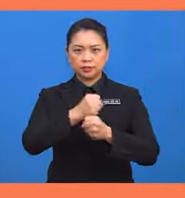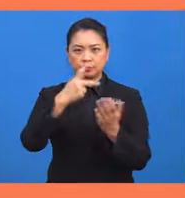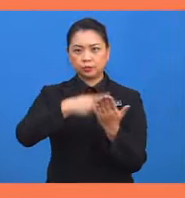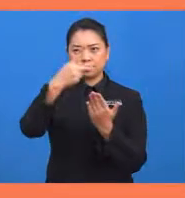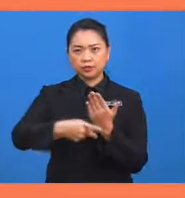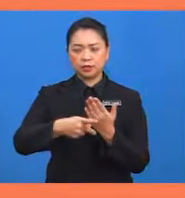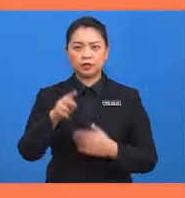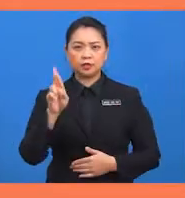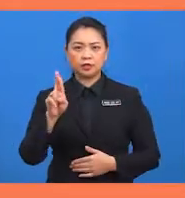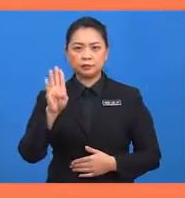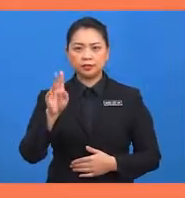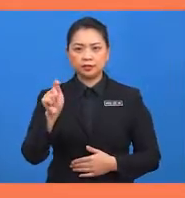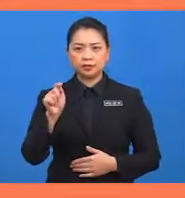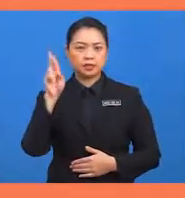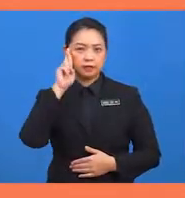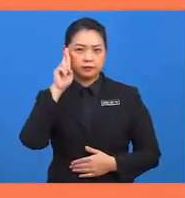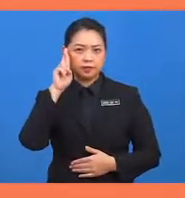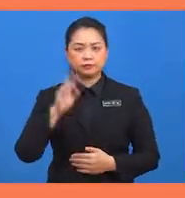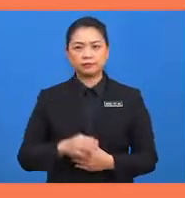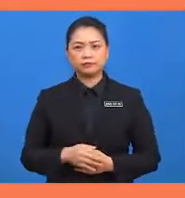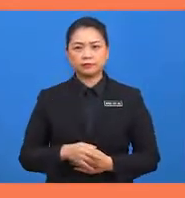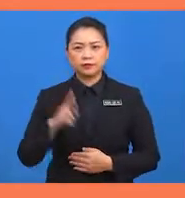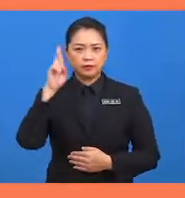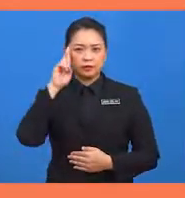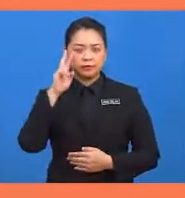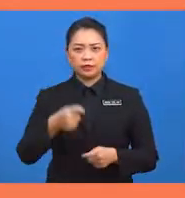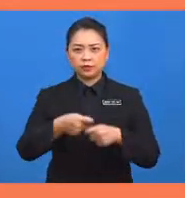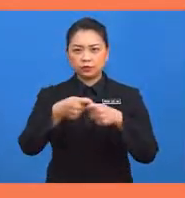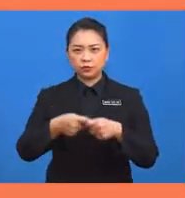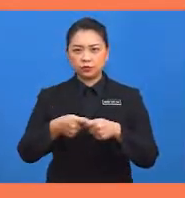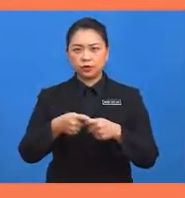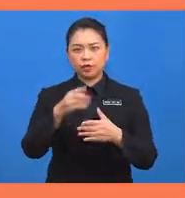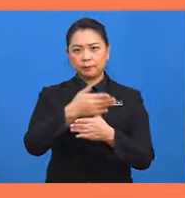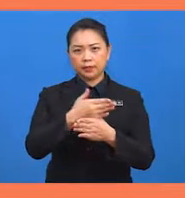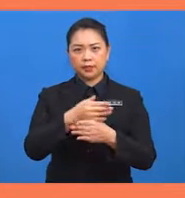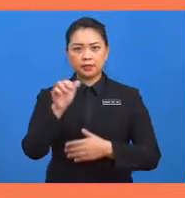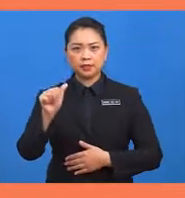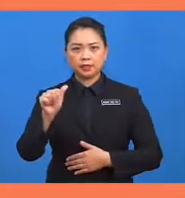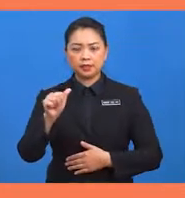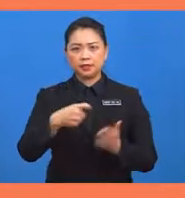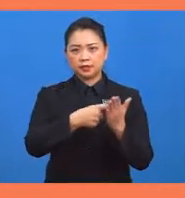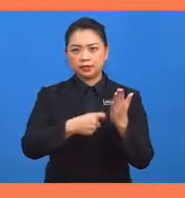RBT Rafi. Rafi menentukan bahagian A, nilai sudut X